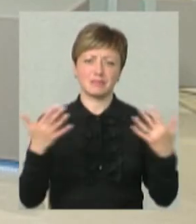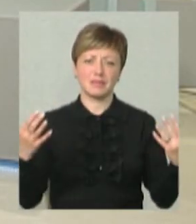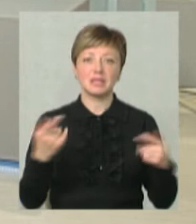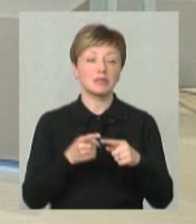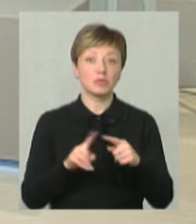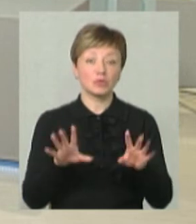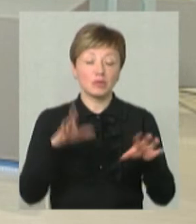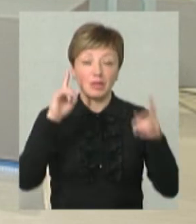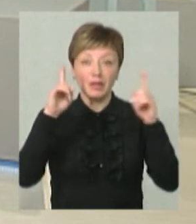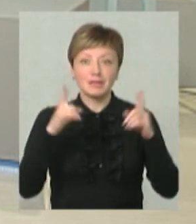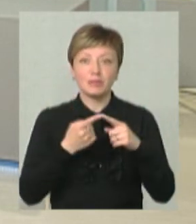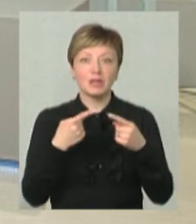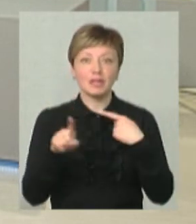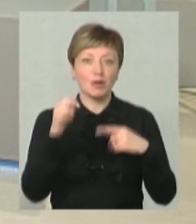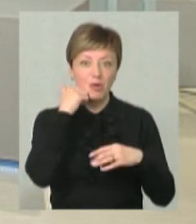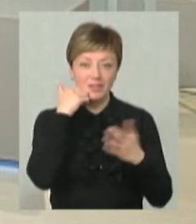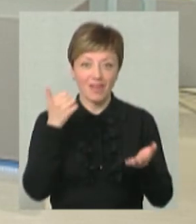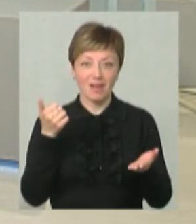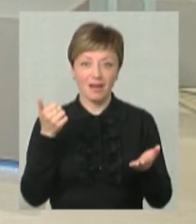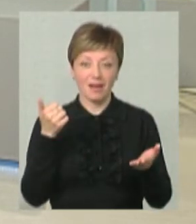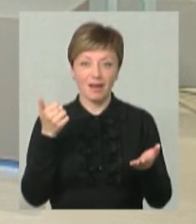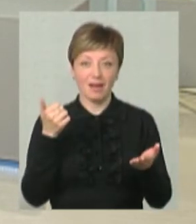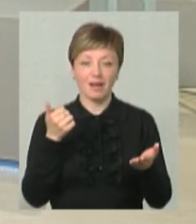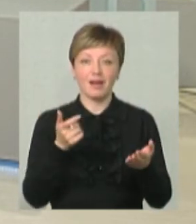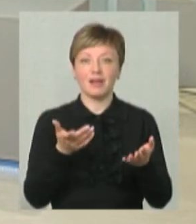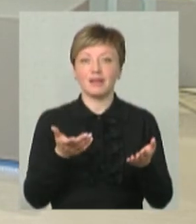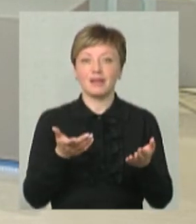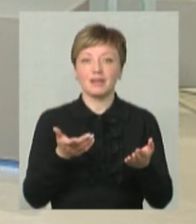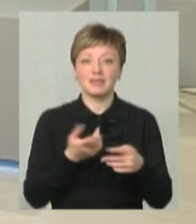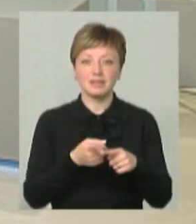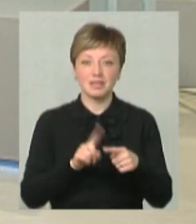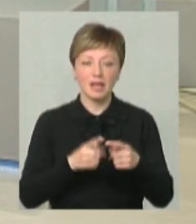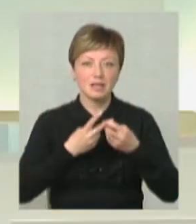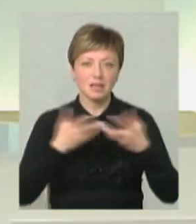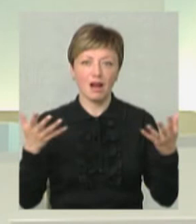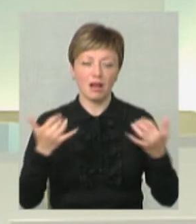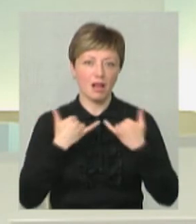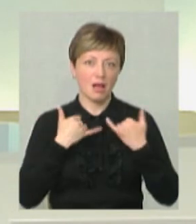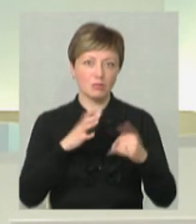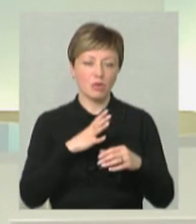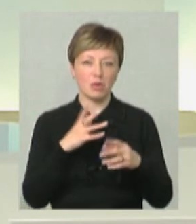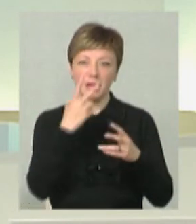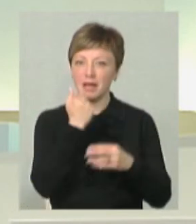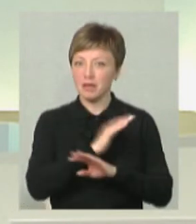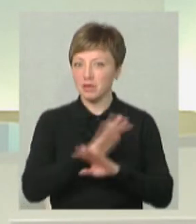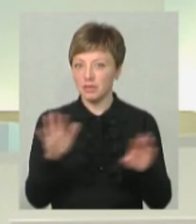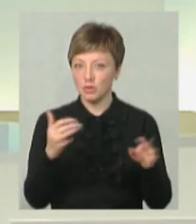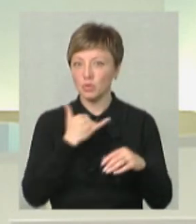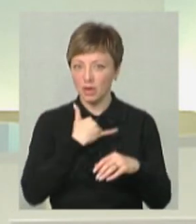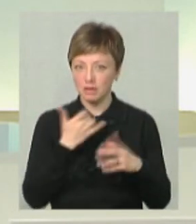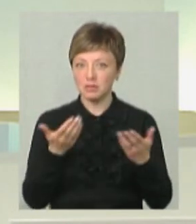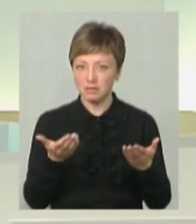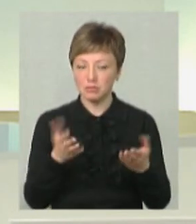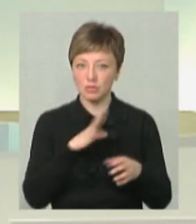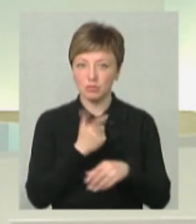Це було щось фантастию, це була інша Москва, розумієте? Скільки то, це і оскраво, і для нас це було таке непривішне, все-таки в нас туди